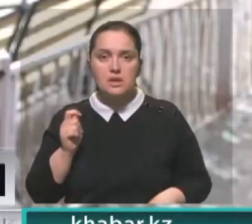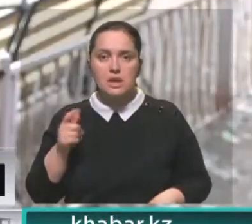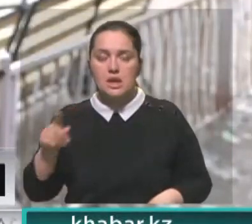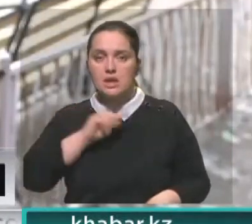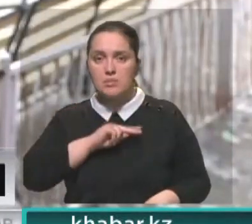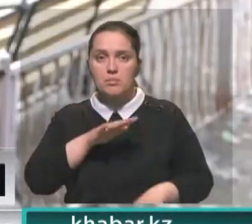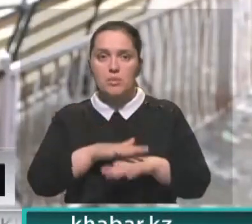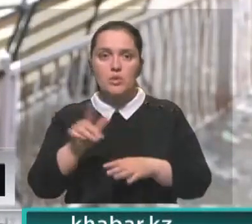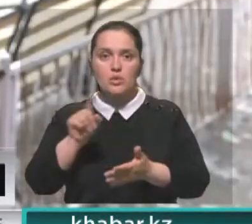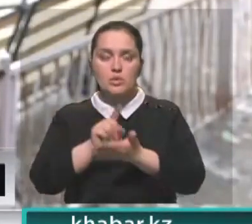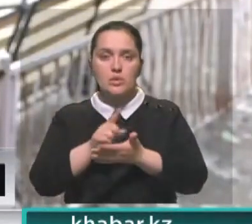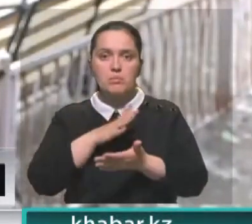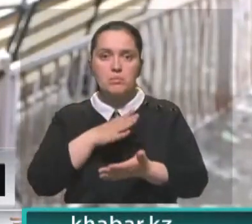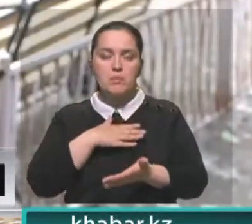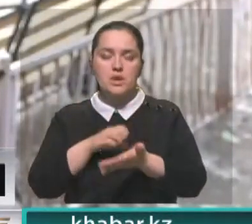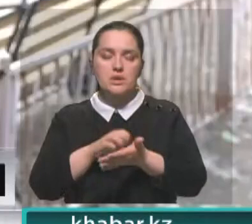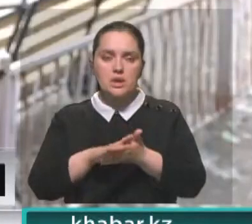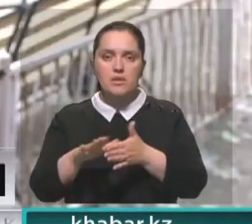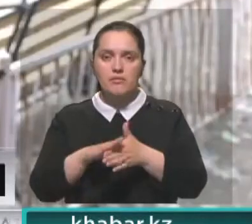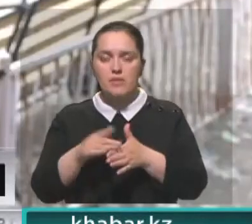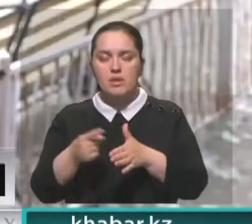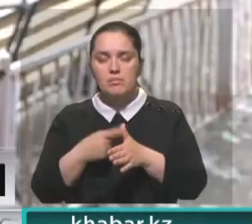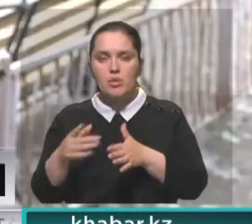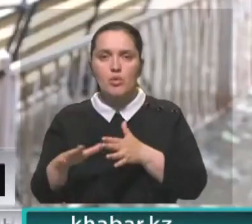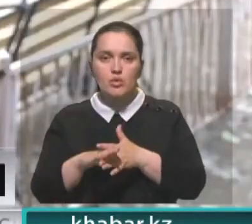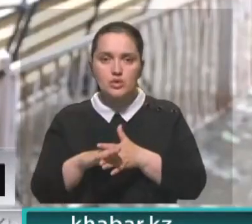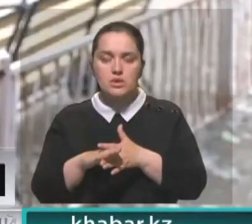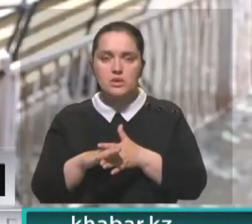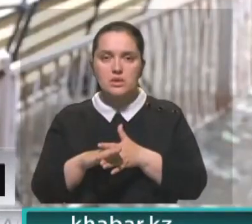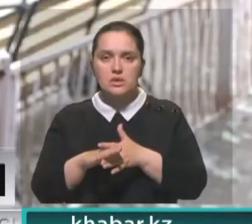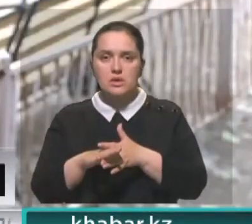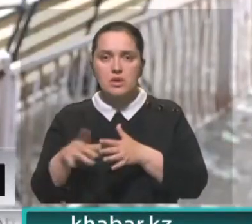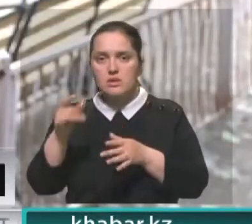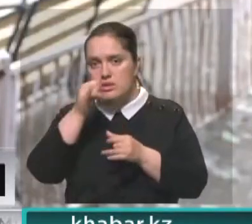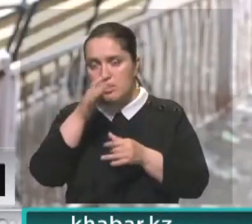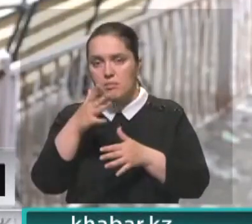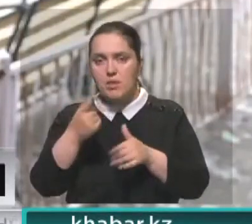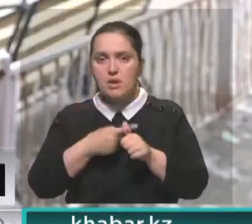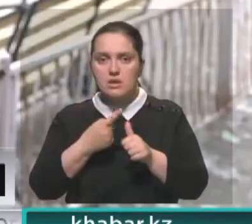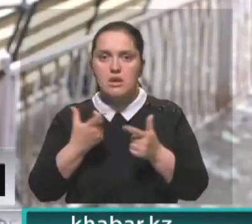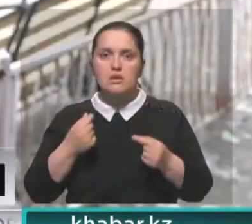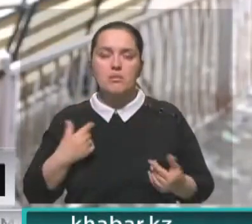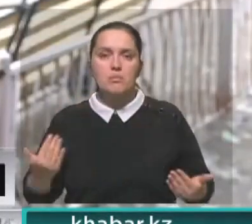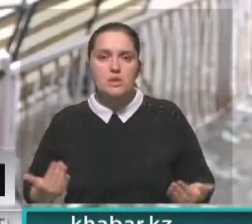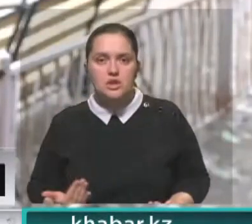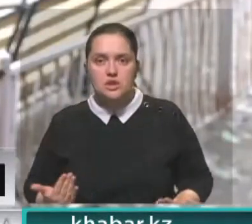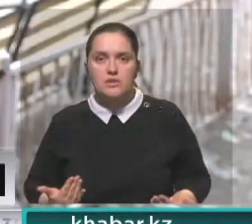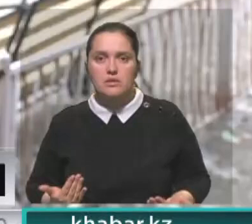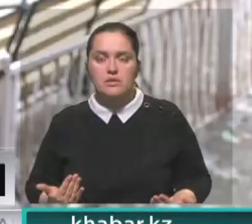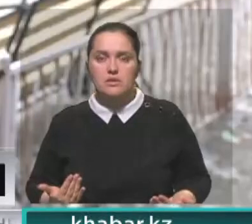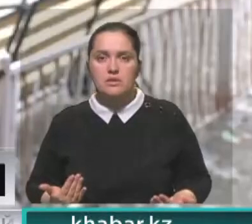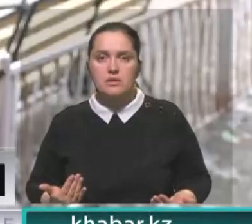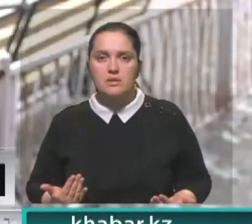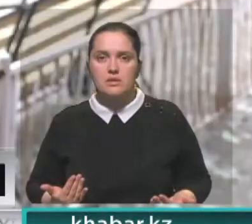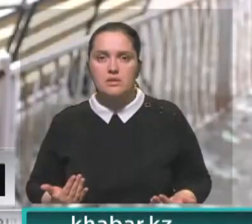работники банка, у них должны быть мои данные. И они не смогли назвать, где я проживаю. Они посчитали, что я